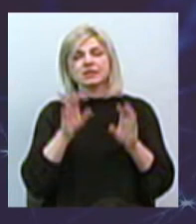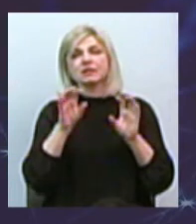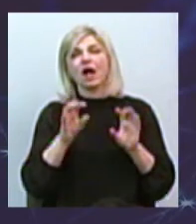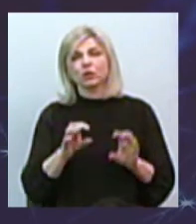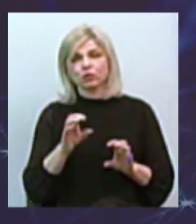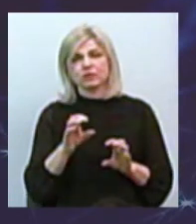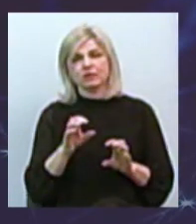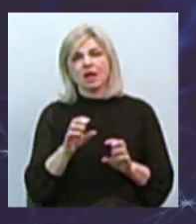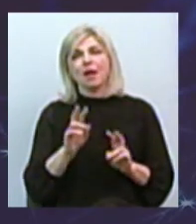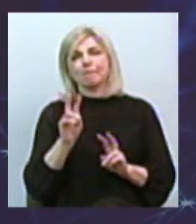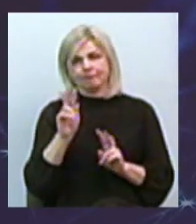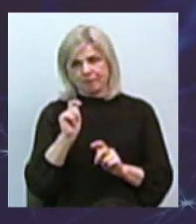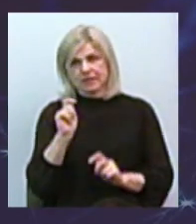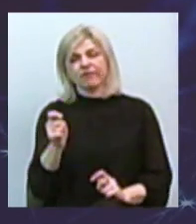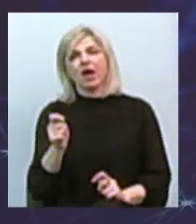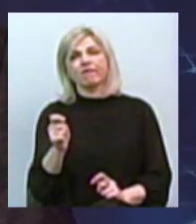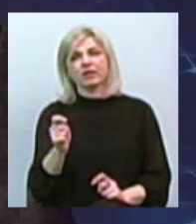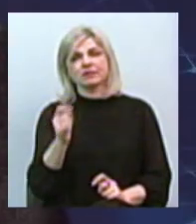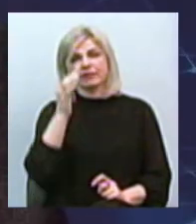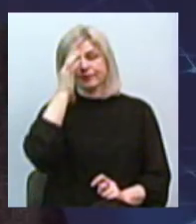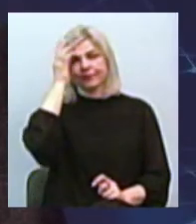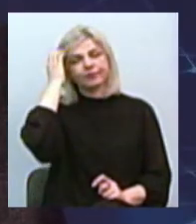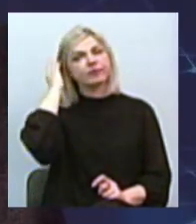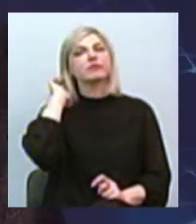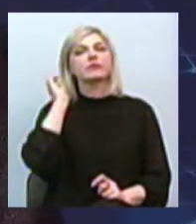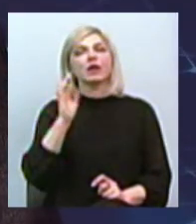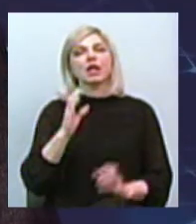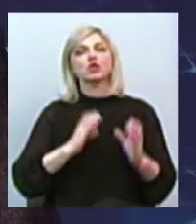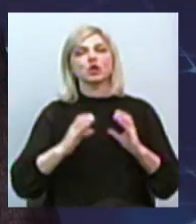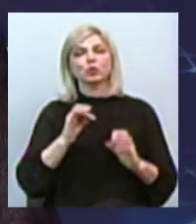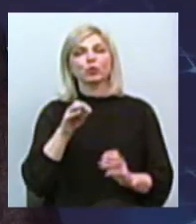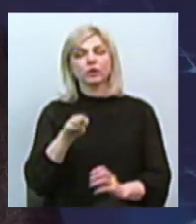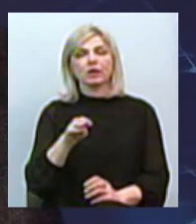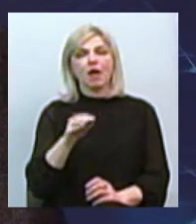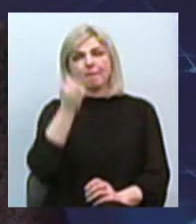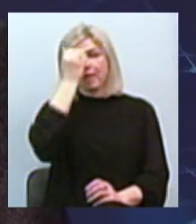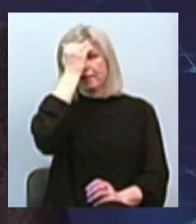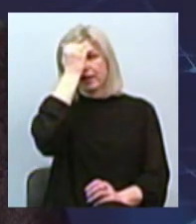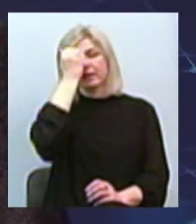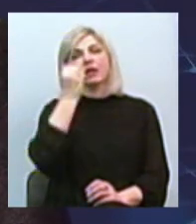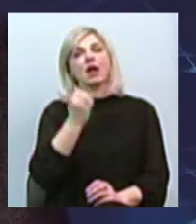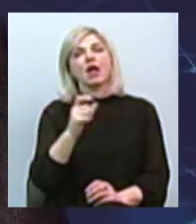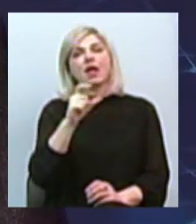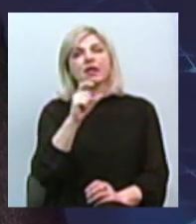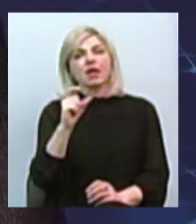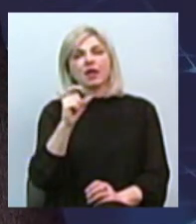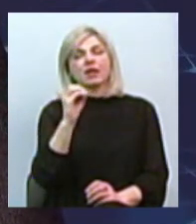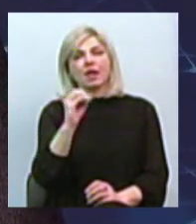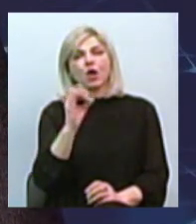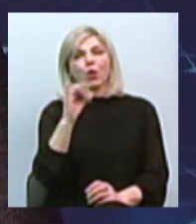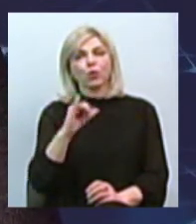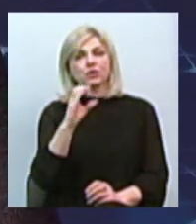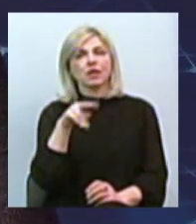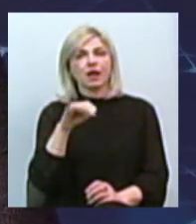Совершенно верно. Він присваївається Єрусалімським інститутам пам'яті Ядвашем, а в сім'я Цибулько є